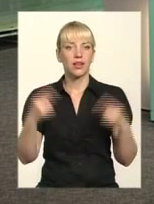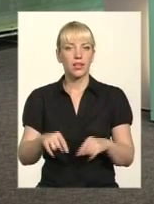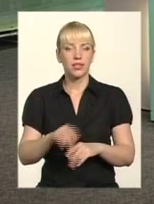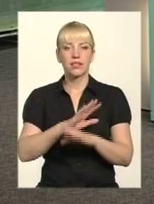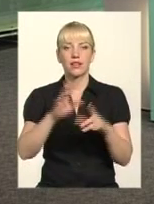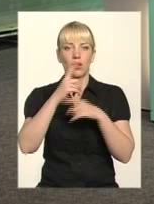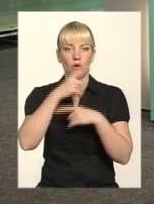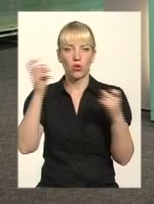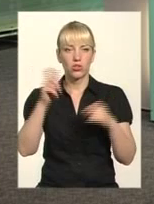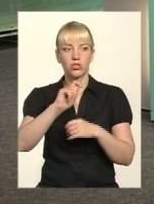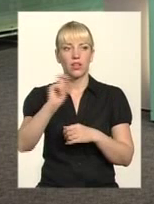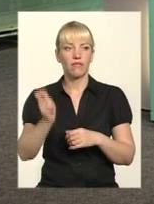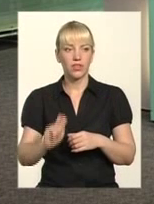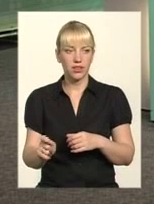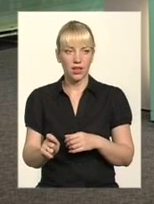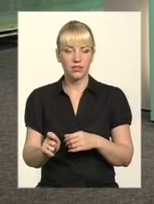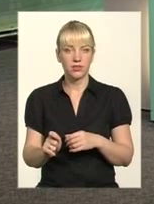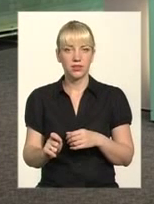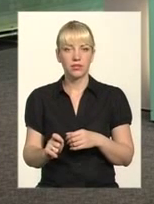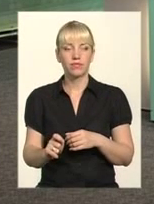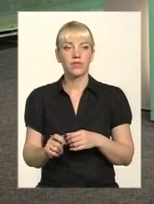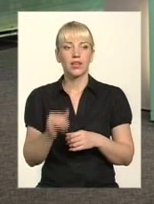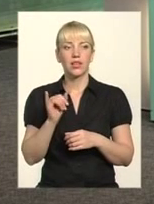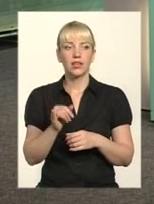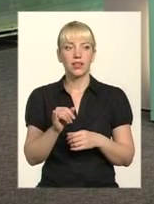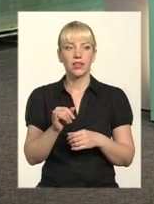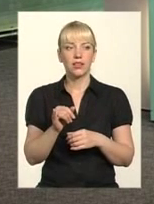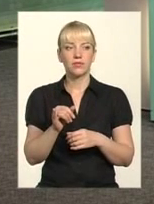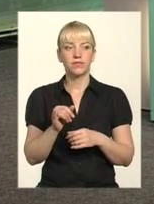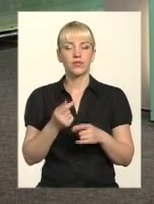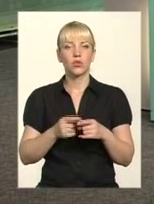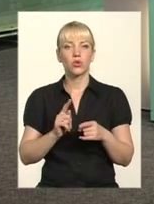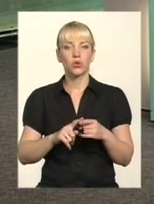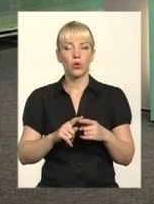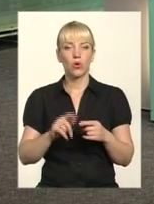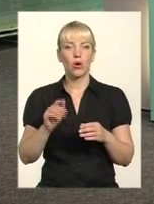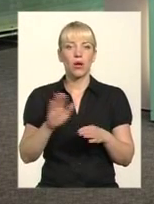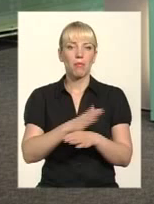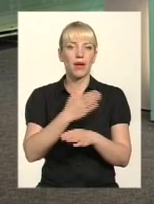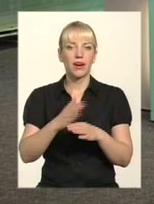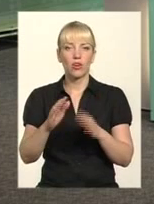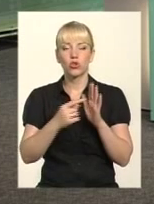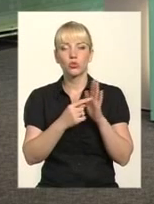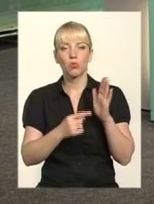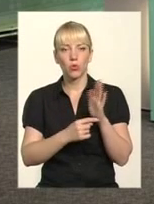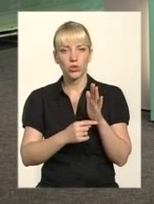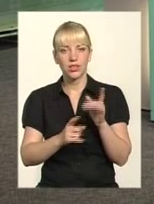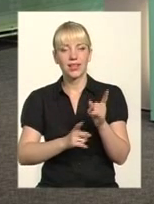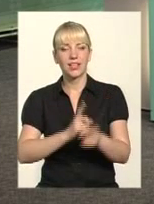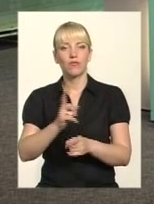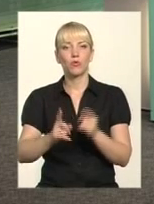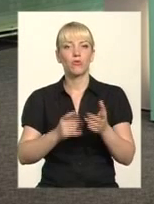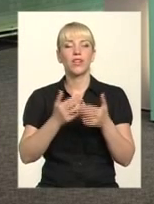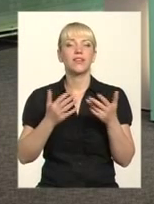неоголошених воїн і, скажімо, того перерозподілу, реформування в різних